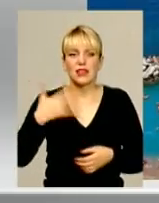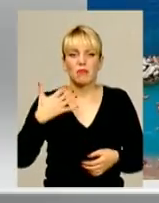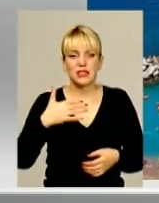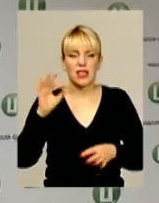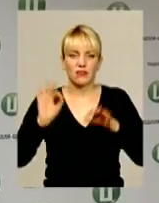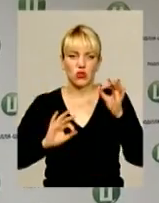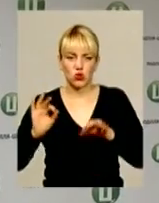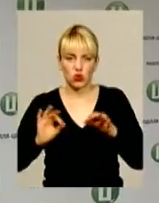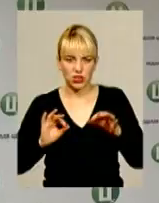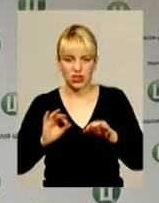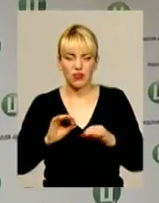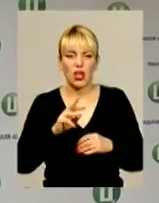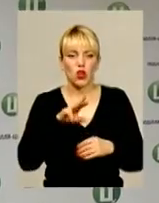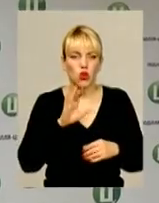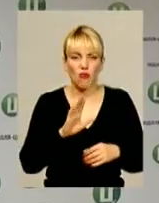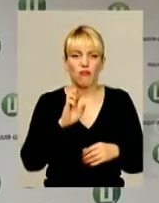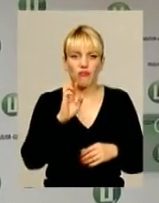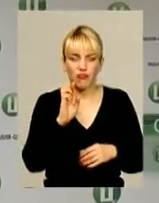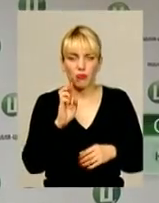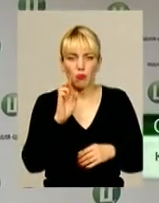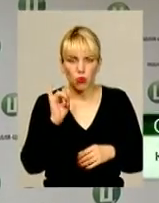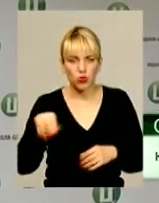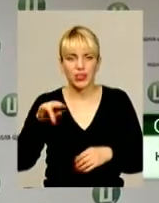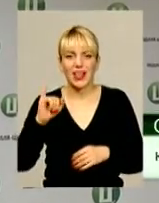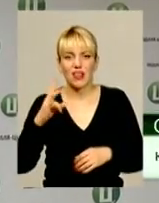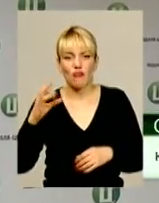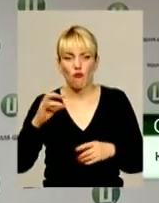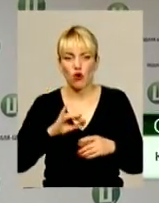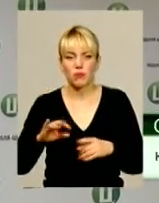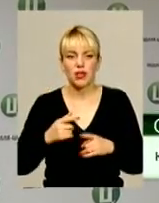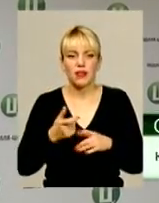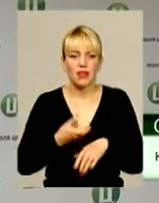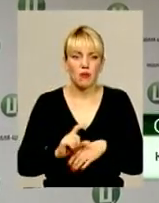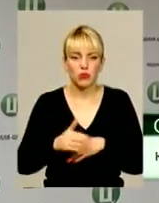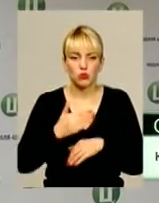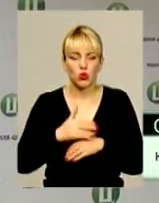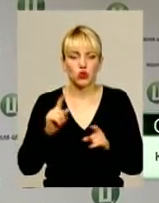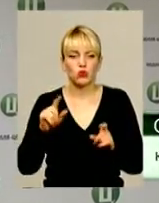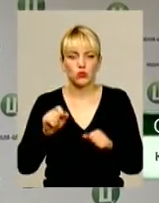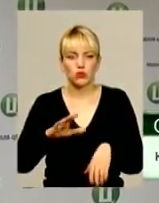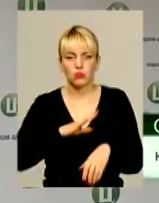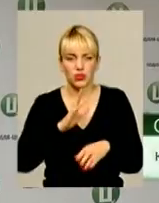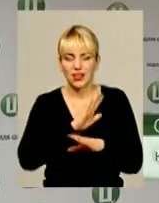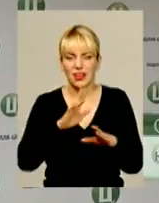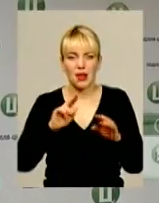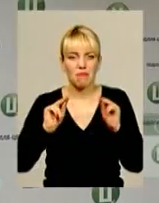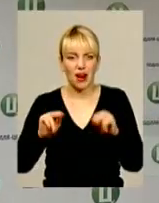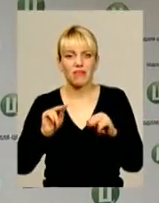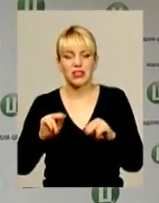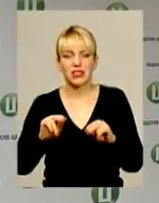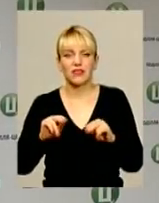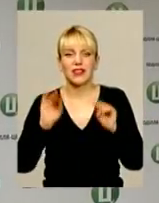«Бутінформ». Найбільше покарання, напевно, що зараз можуть отримати неправдиві декларанти